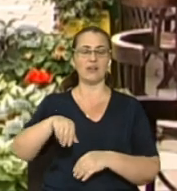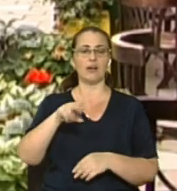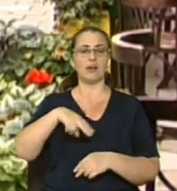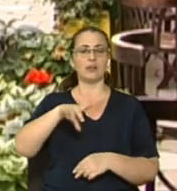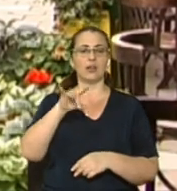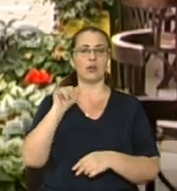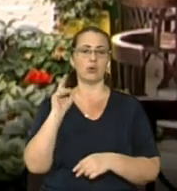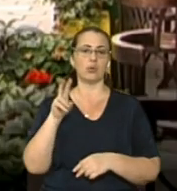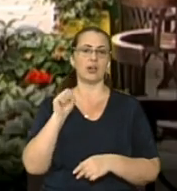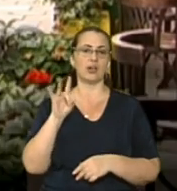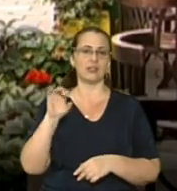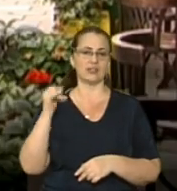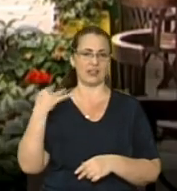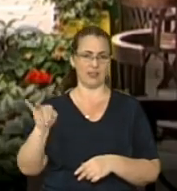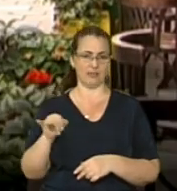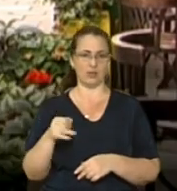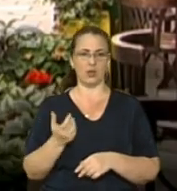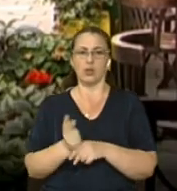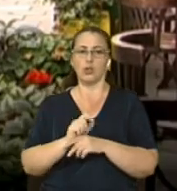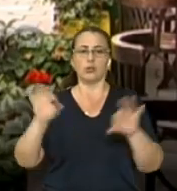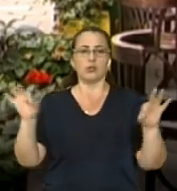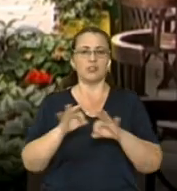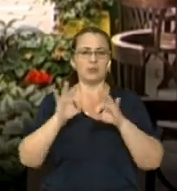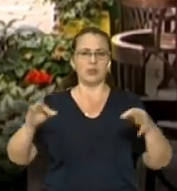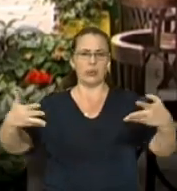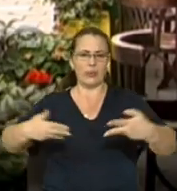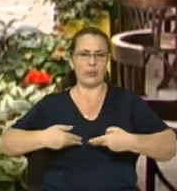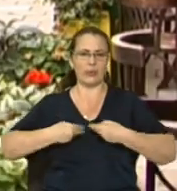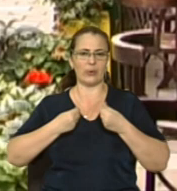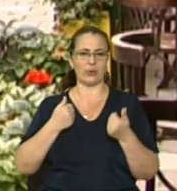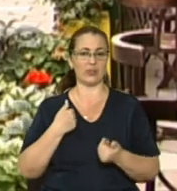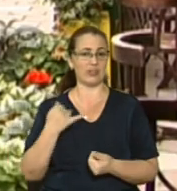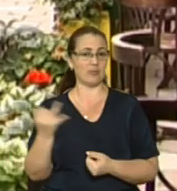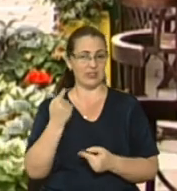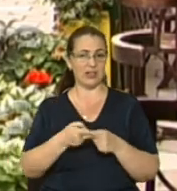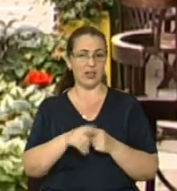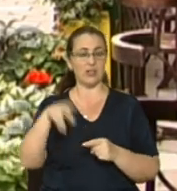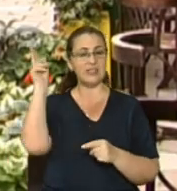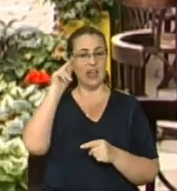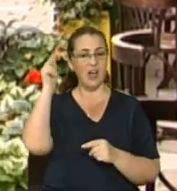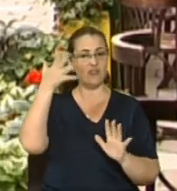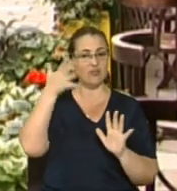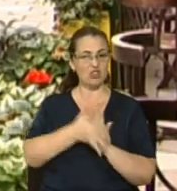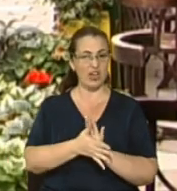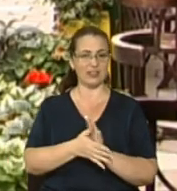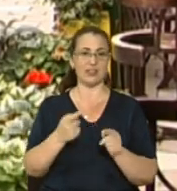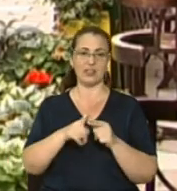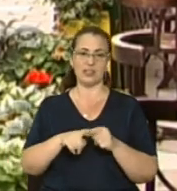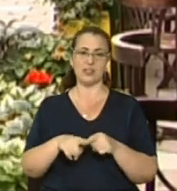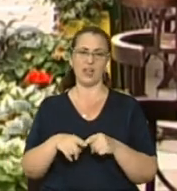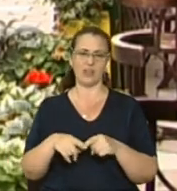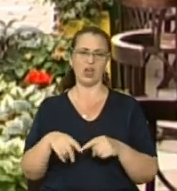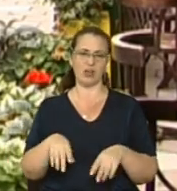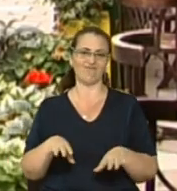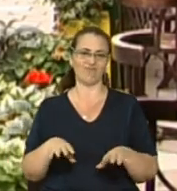вони дуже заманюють, чарують. І нам дуже цікаво це вивчати. І так як це доволі вимираюча